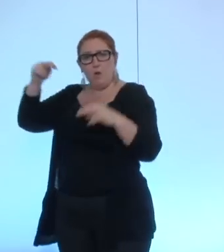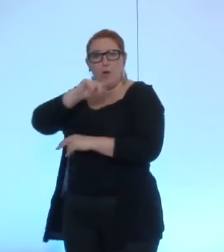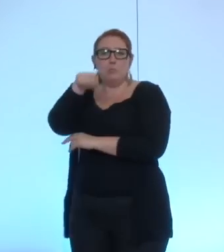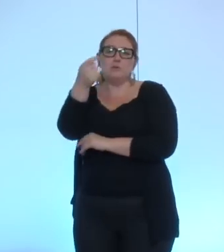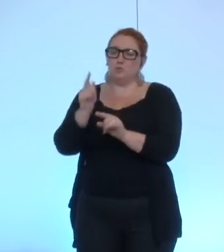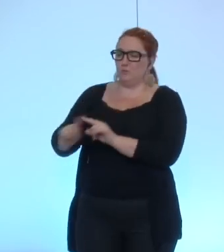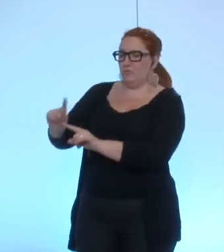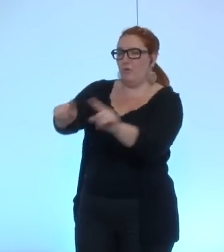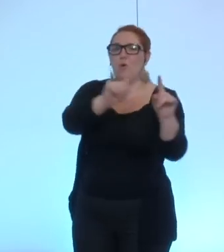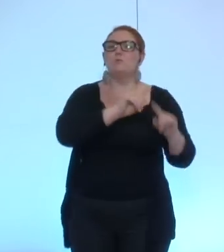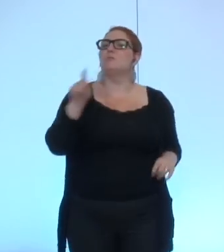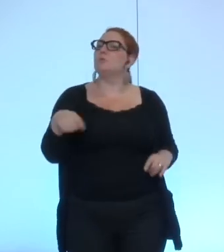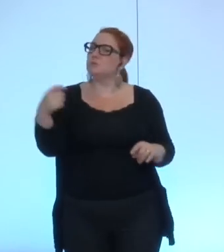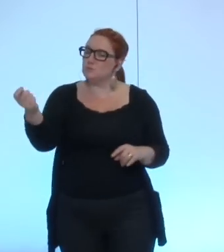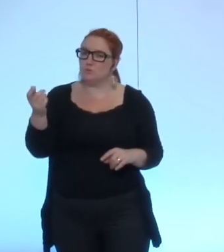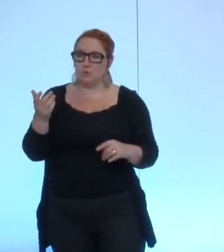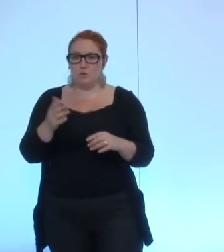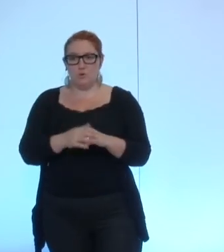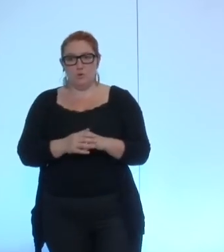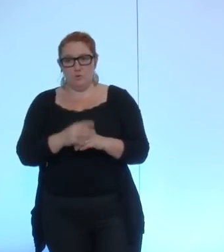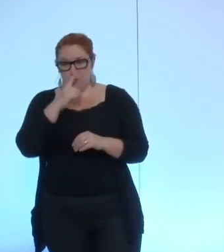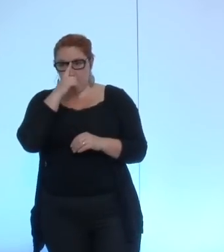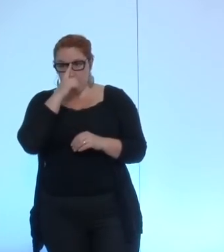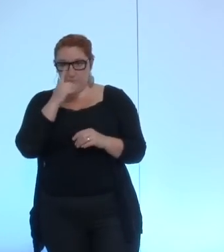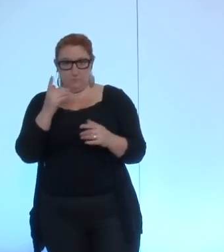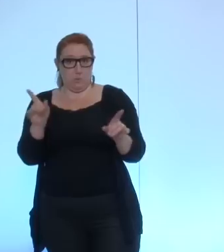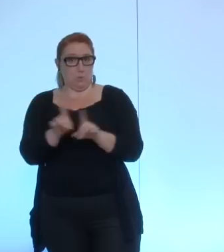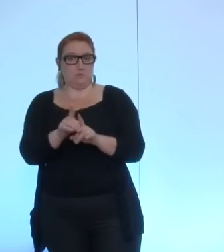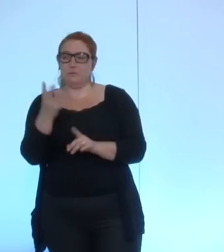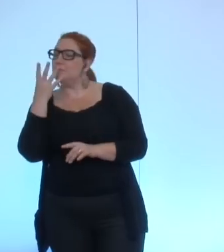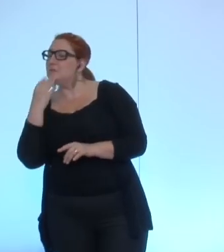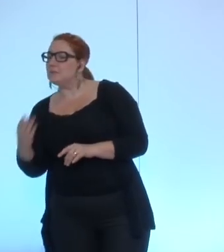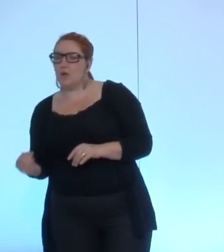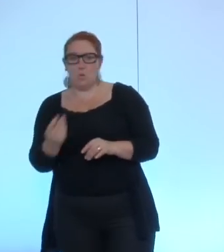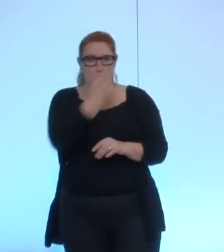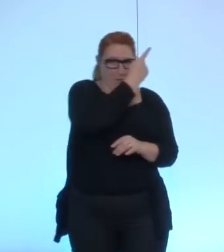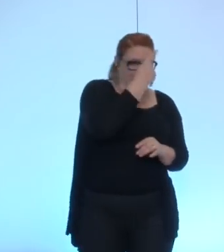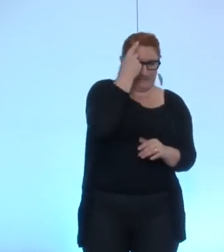différentes et les débats sur la question du conflit israélo-palestinien